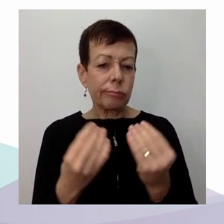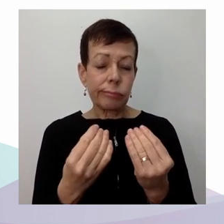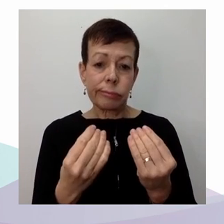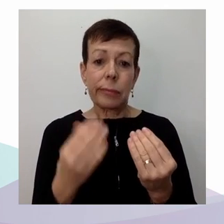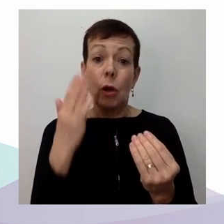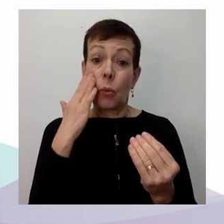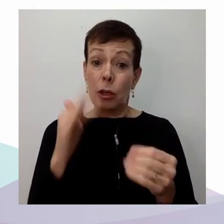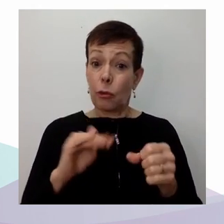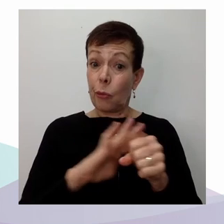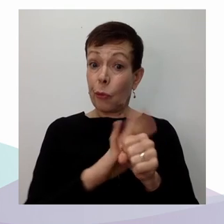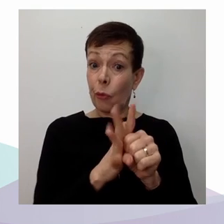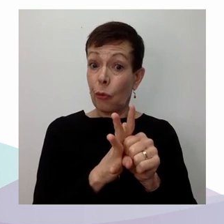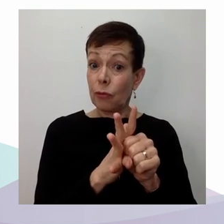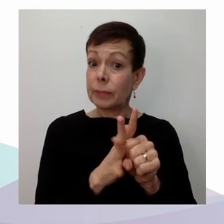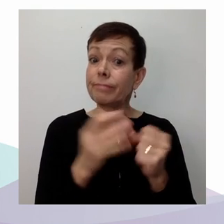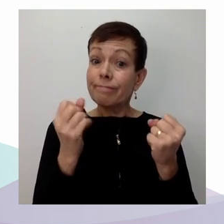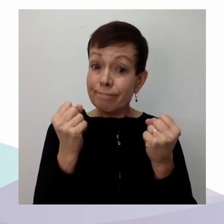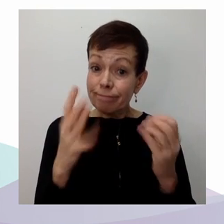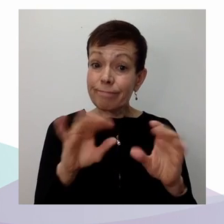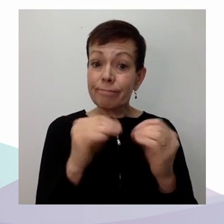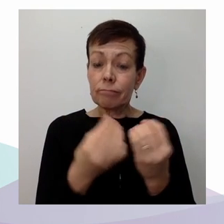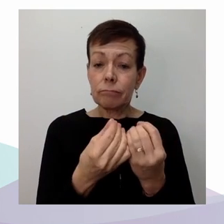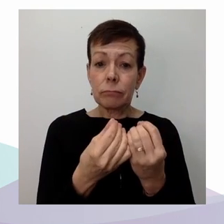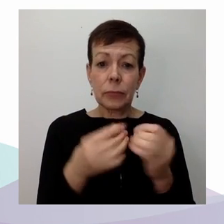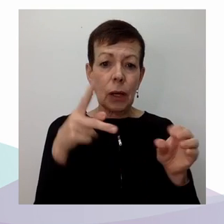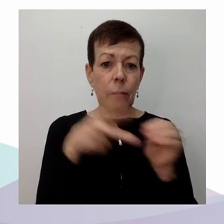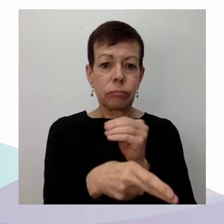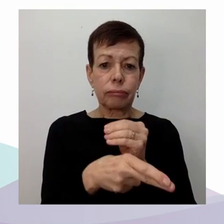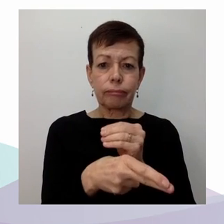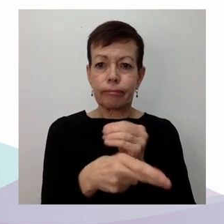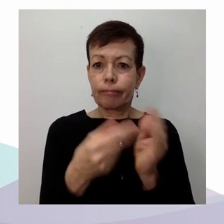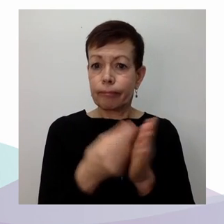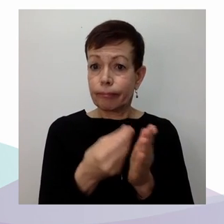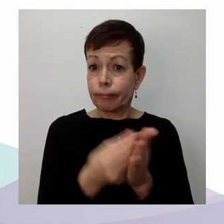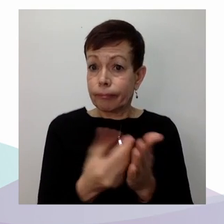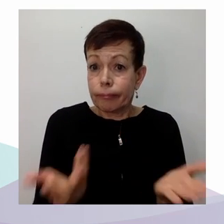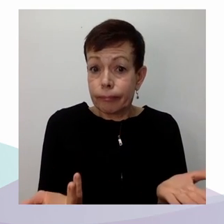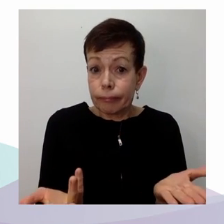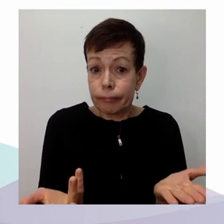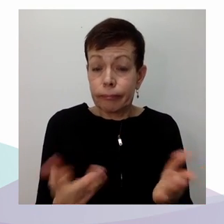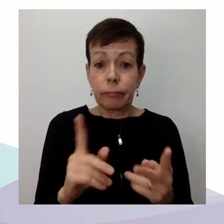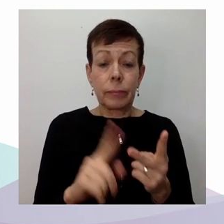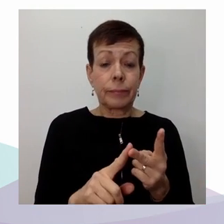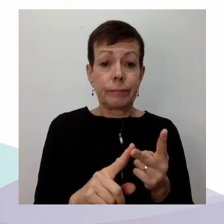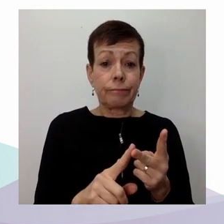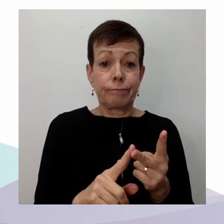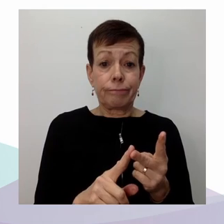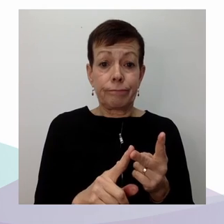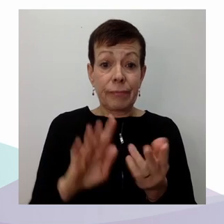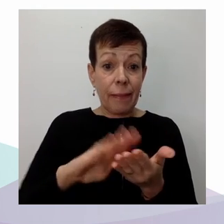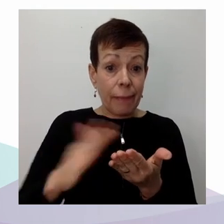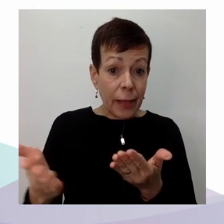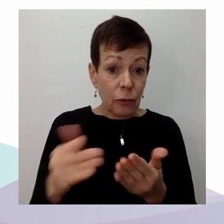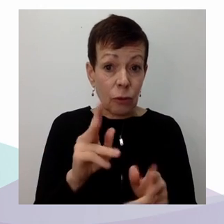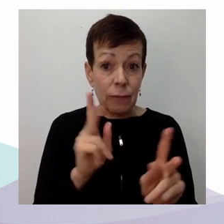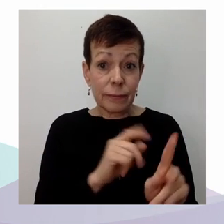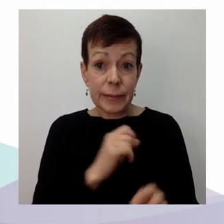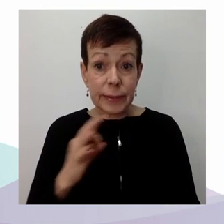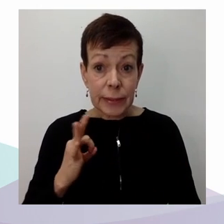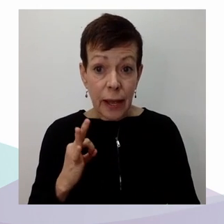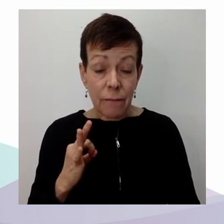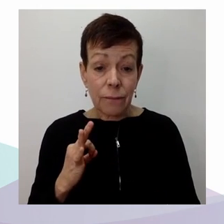communautaires. La pénurie de personnel a un effet très lourd sur les organismes communautaires qui peinent